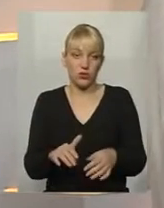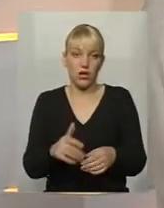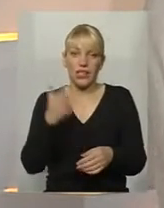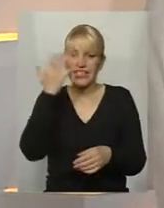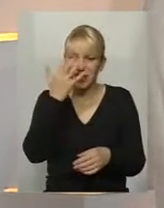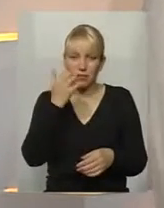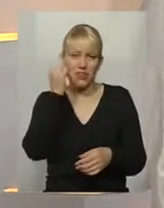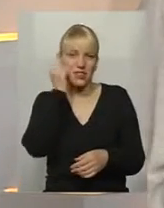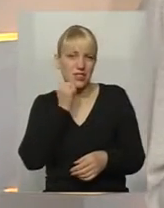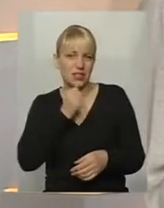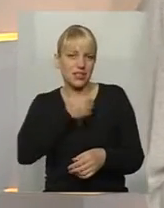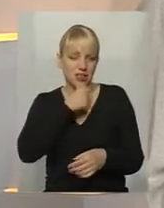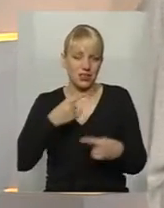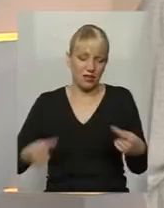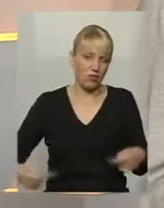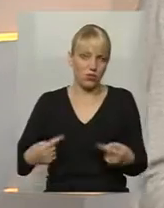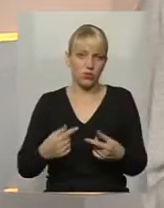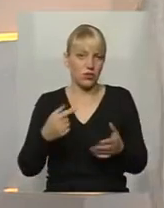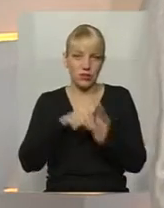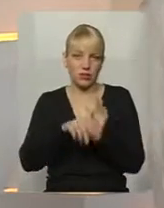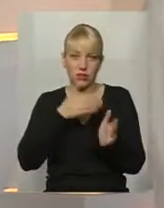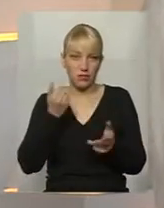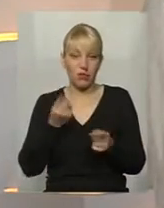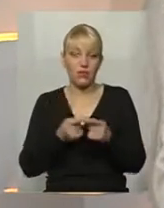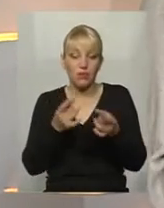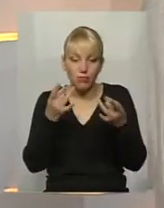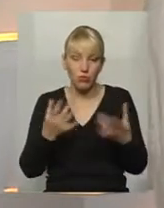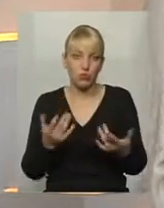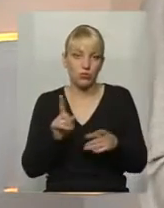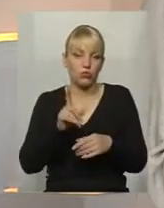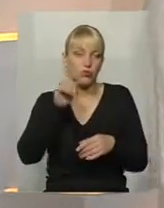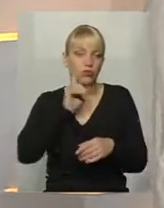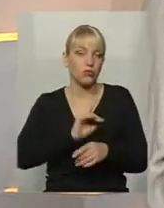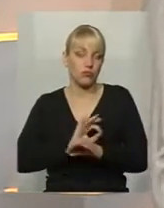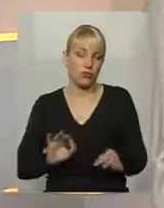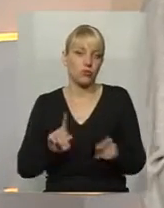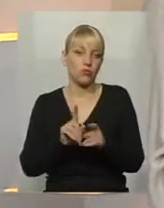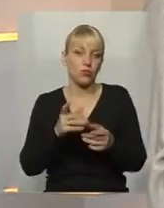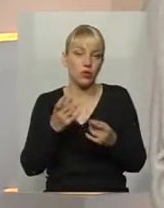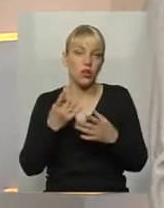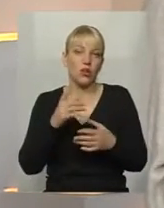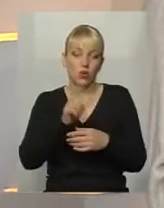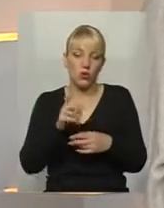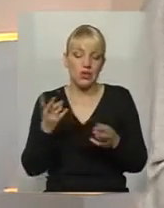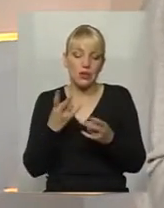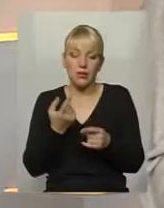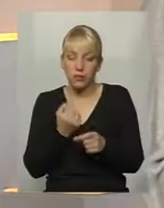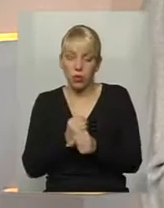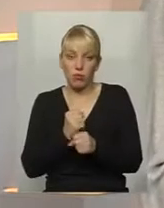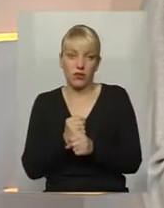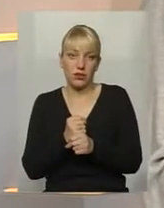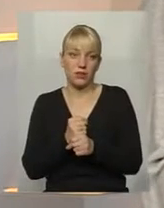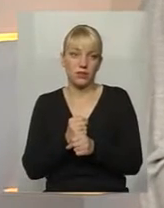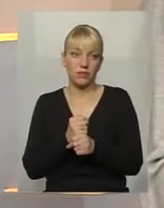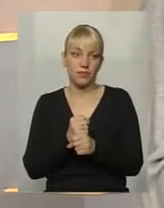незряча, чи на візку їде, так ж? Вона все, це просто для того, щоб були зручності, їх потрібно робити, тоді і